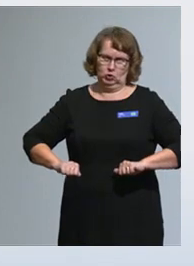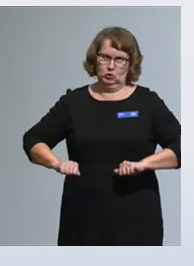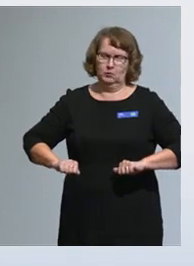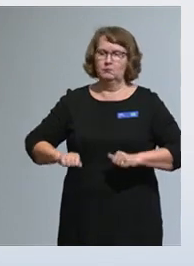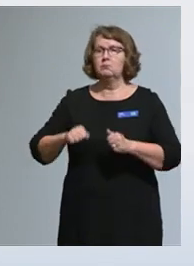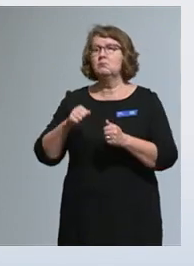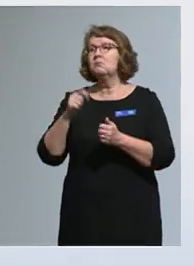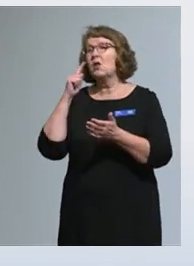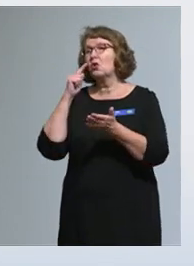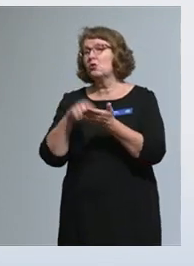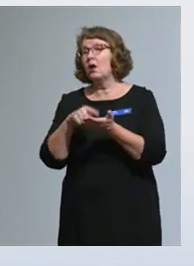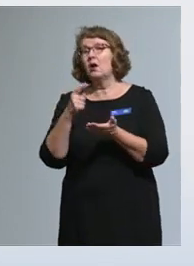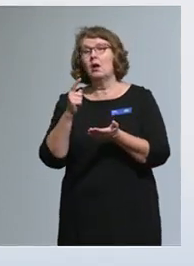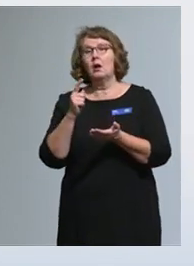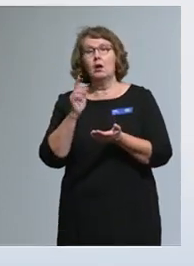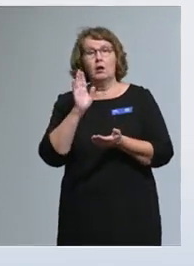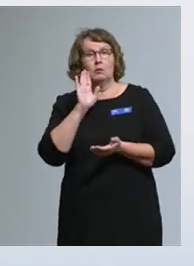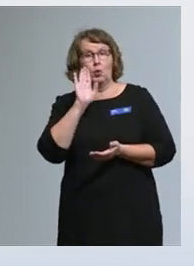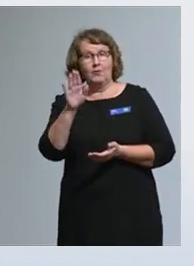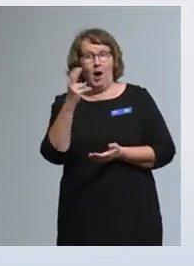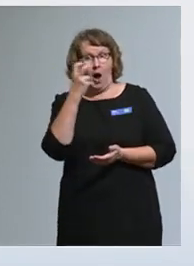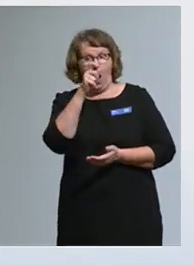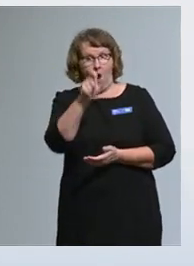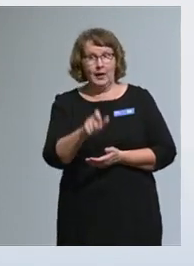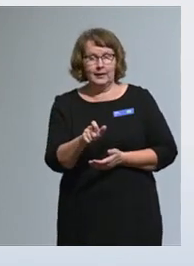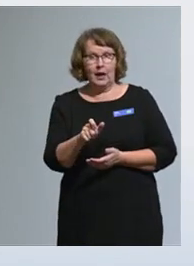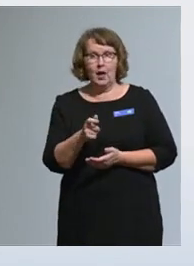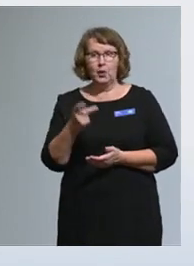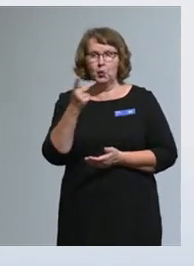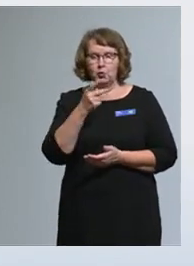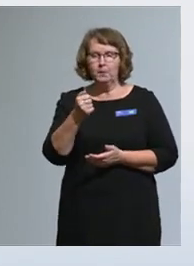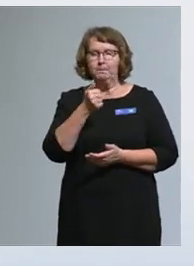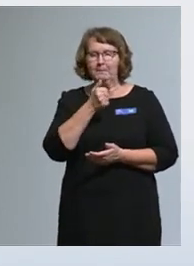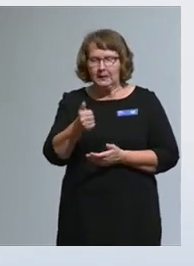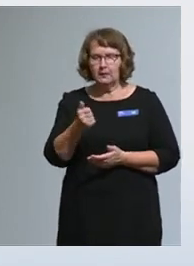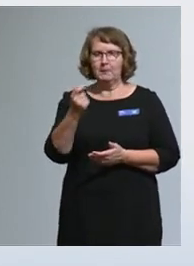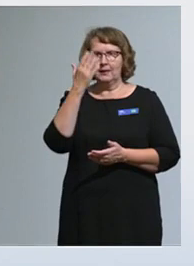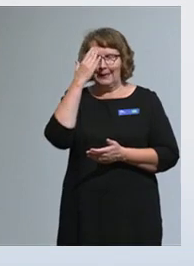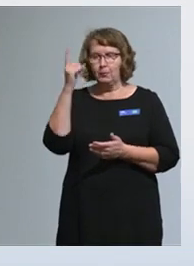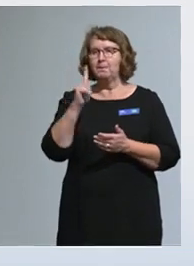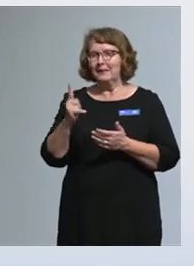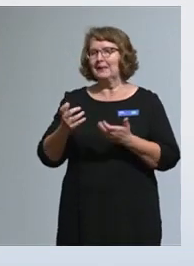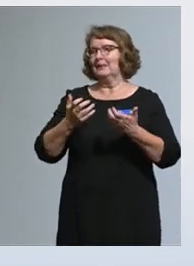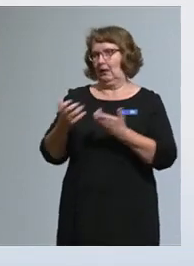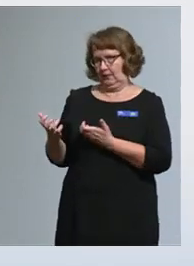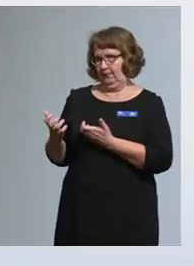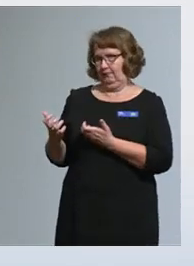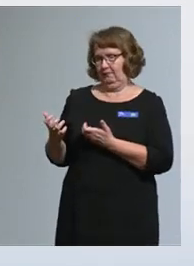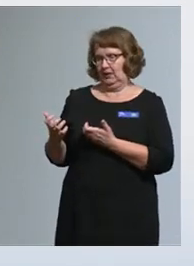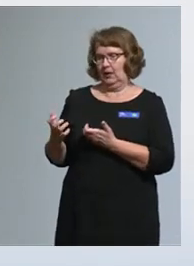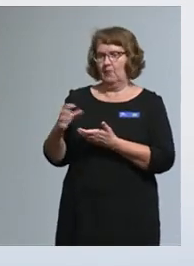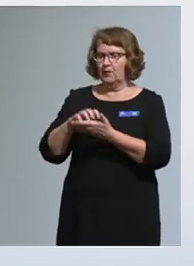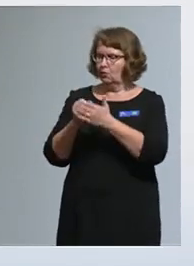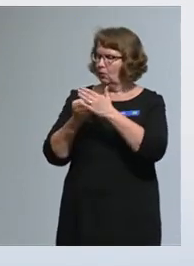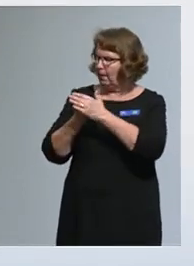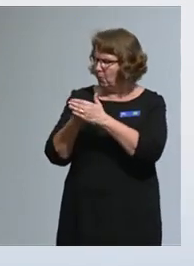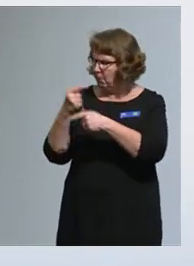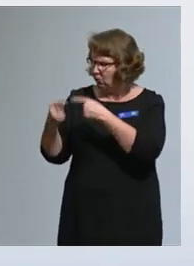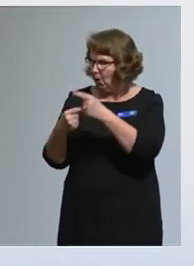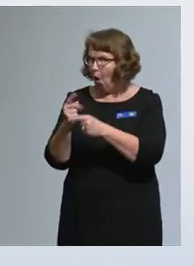siitä, että tulevaisuudesta hakijoilta kysytään tarpeellisia tietoja. Niitä tietoja, joita valtioavustusprosessissa myös